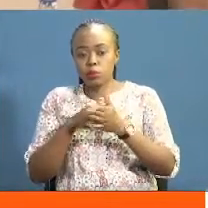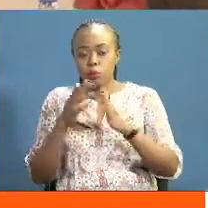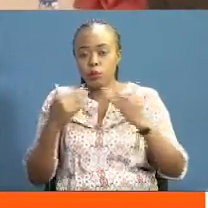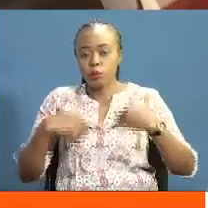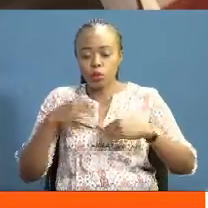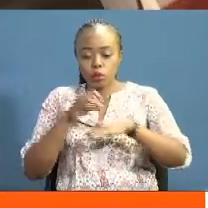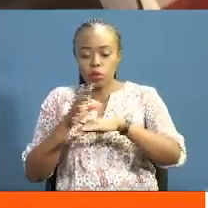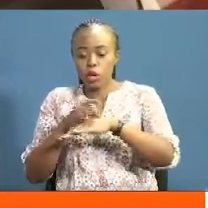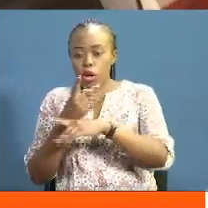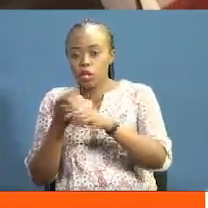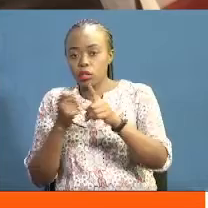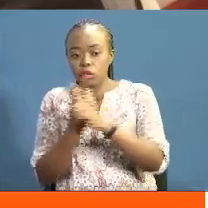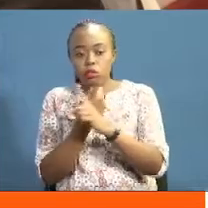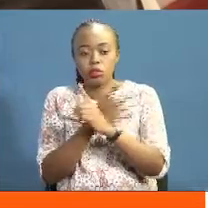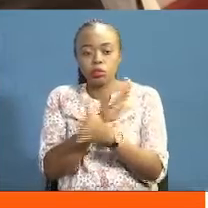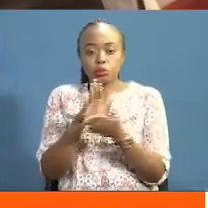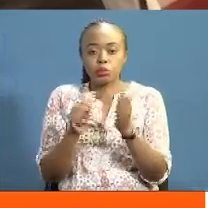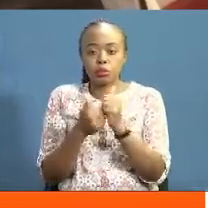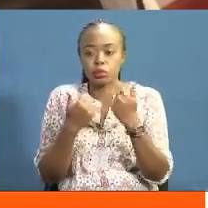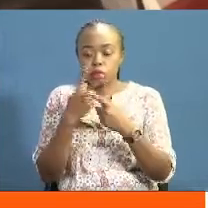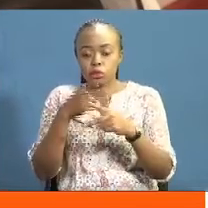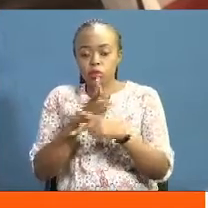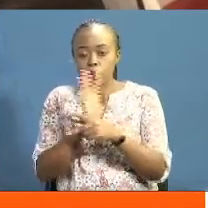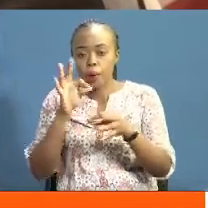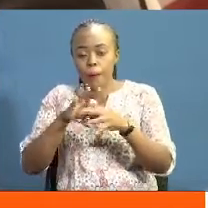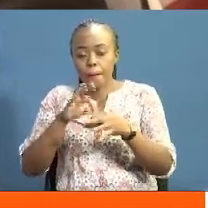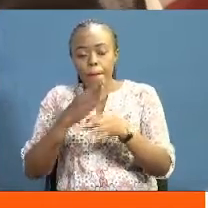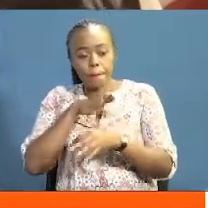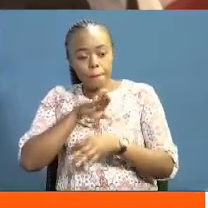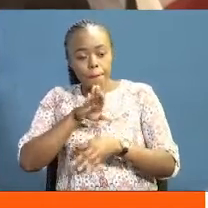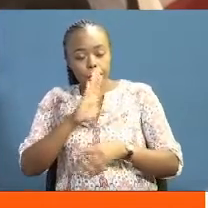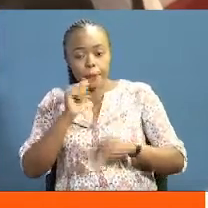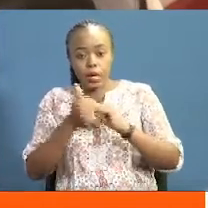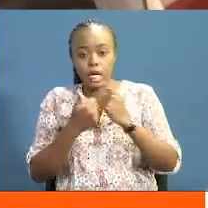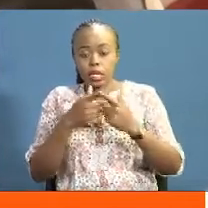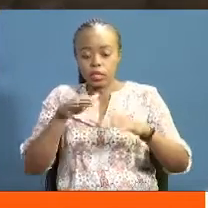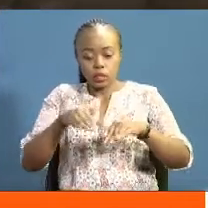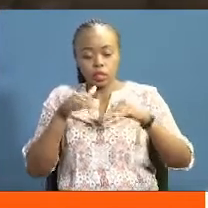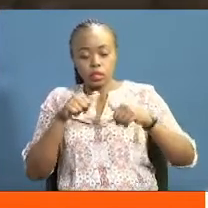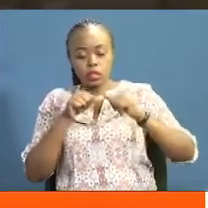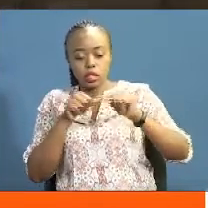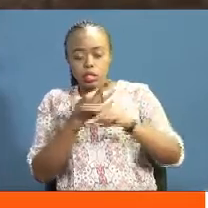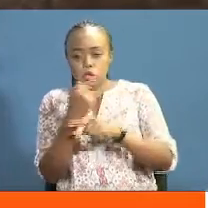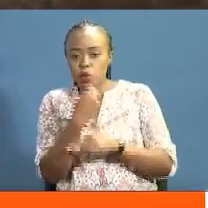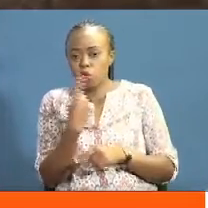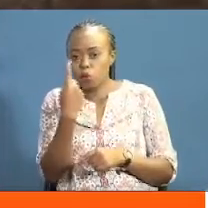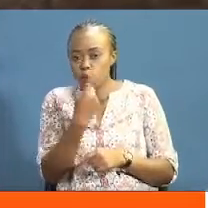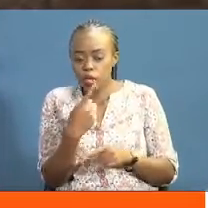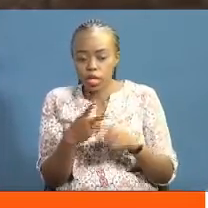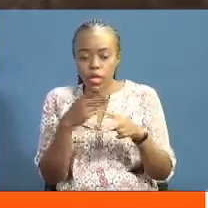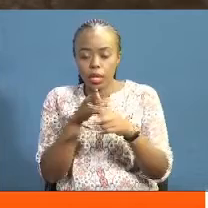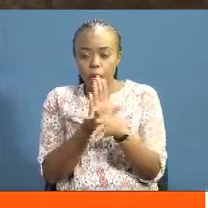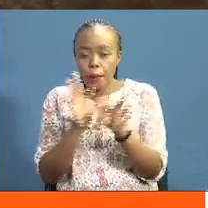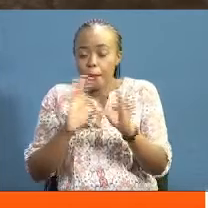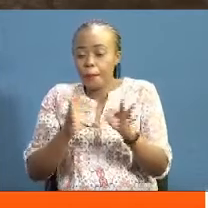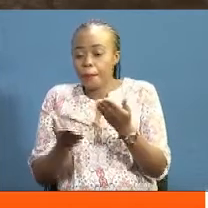ushawishi wa maeneo mbali mbali Imechipuka uchaguzi wenyewe ukibaki kama kigezo cha kipeke Cha kudhirisha